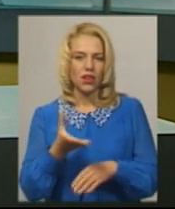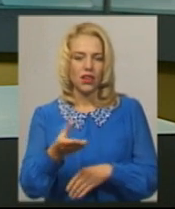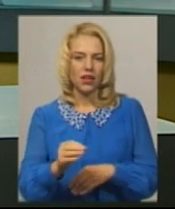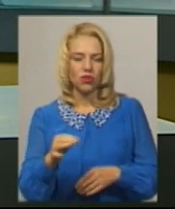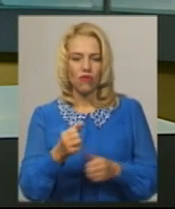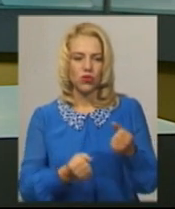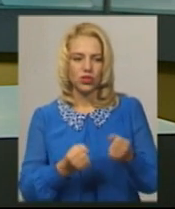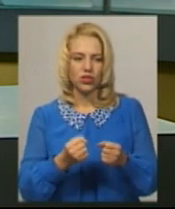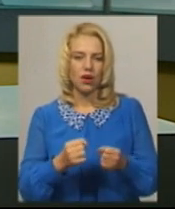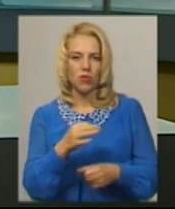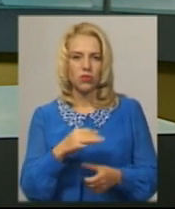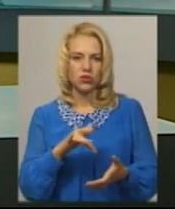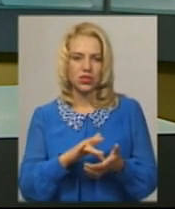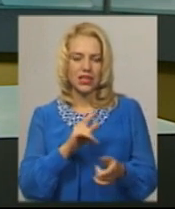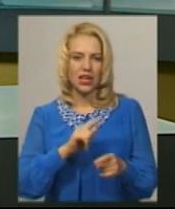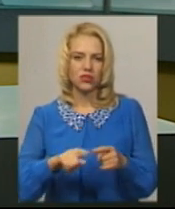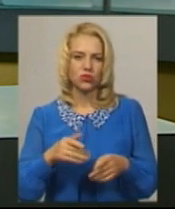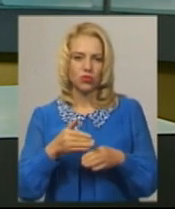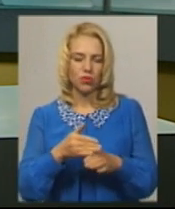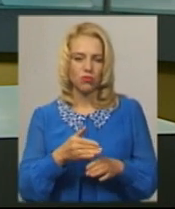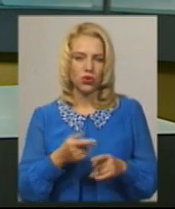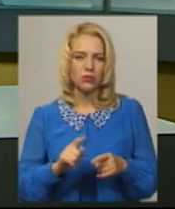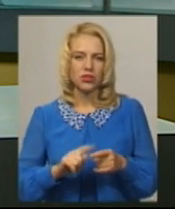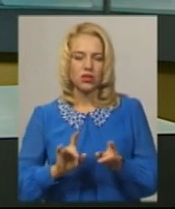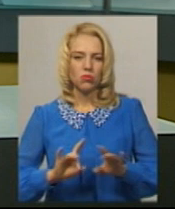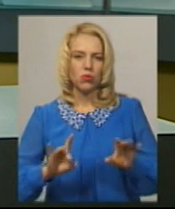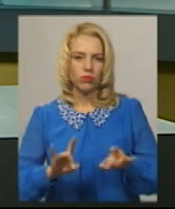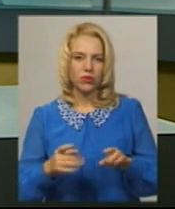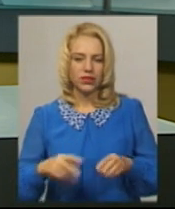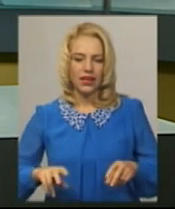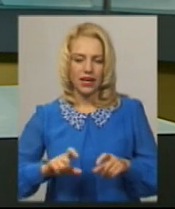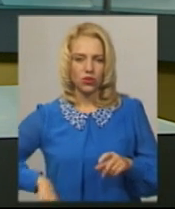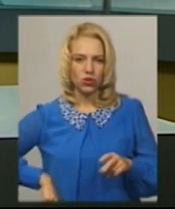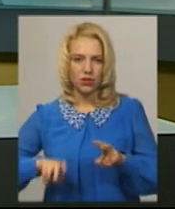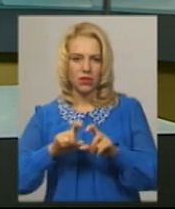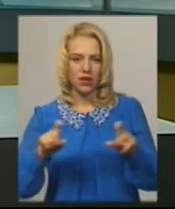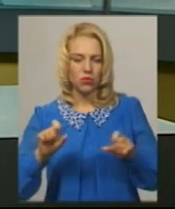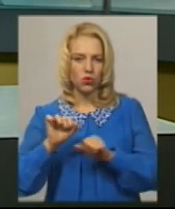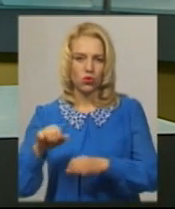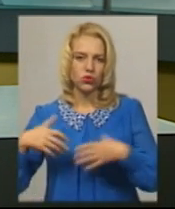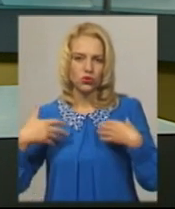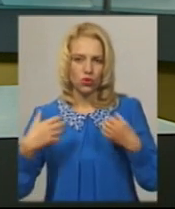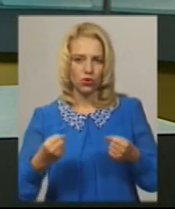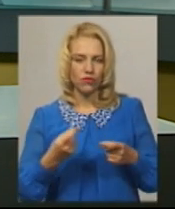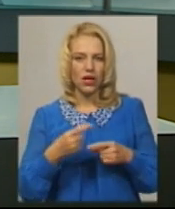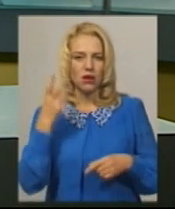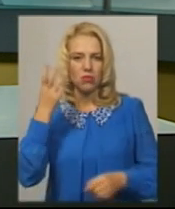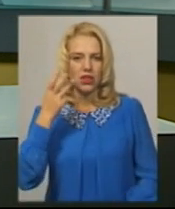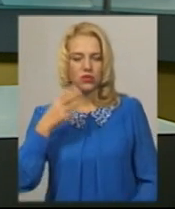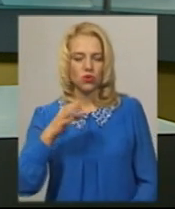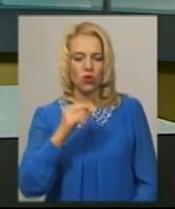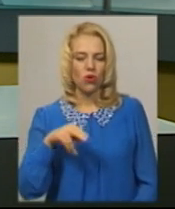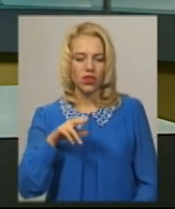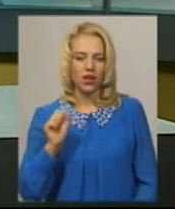центру екстреної допомоги та медицини катастроф. Про це повідомив директор департаменту охорони здоров'я Хмельницької ОДА Яків Цуглевич.